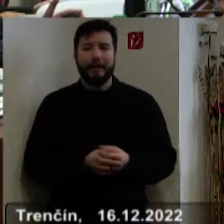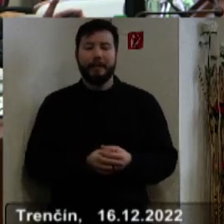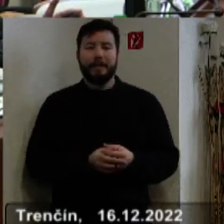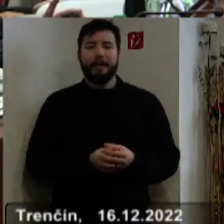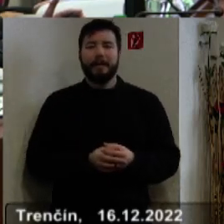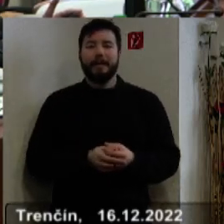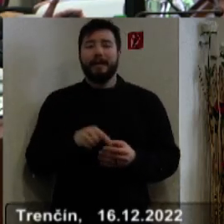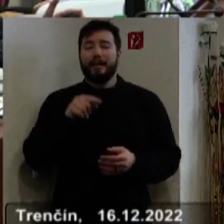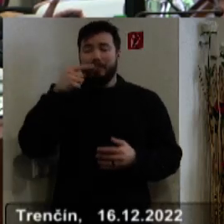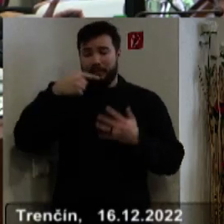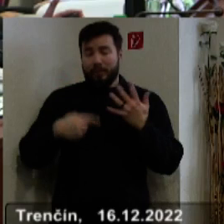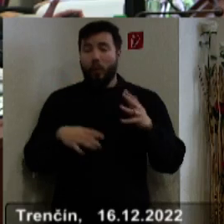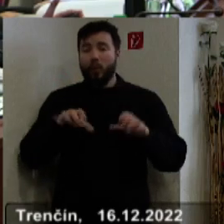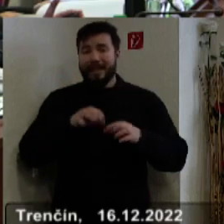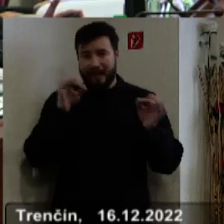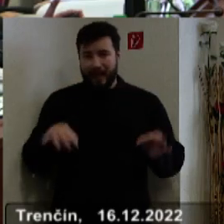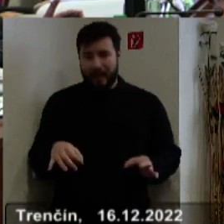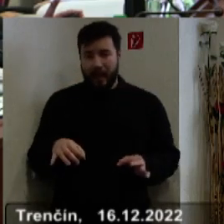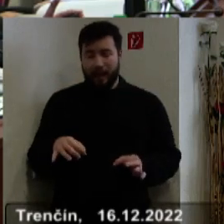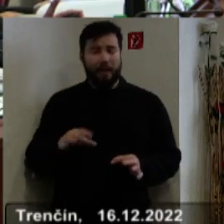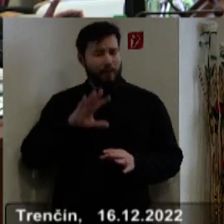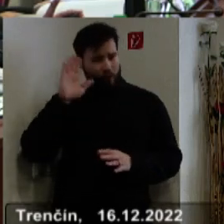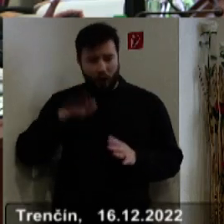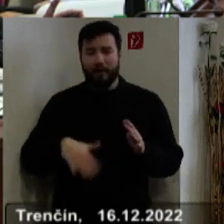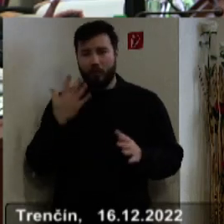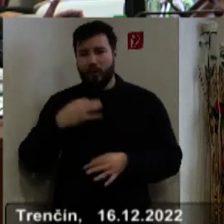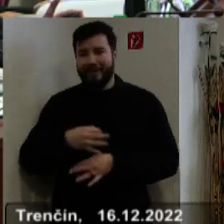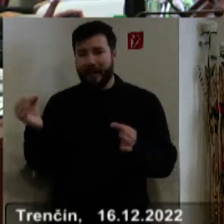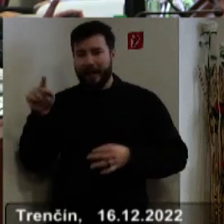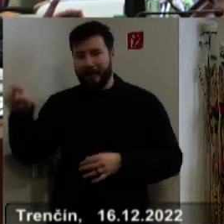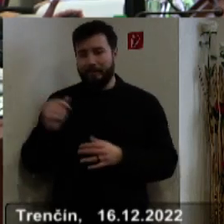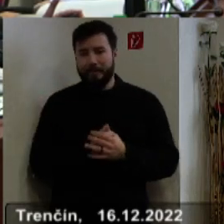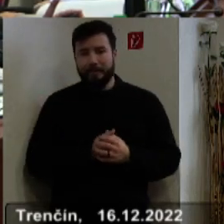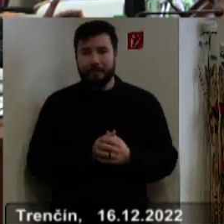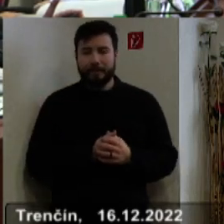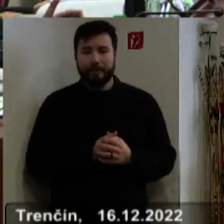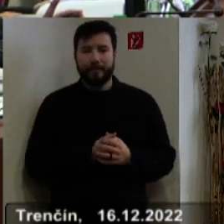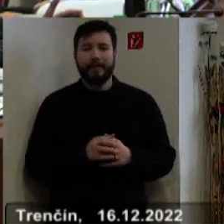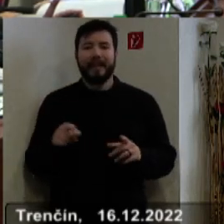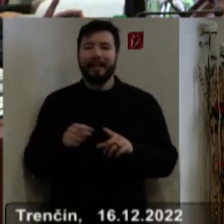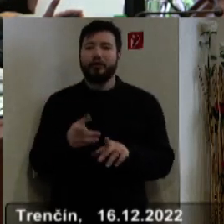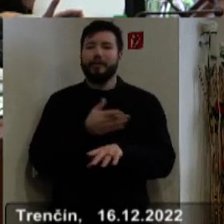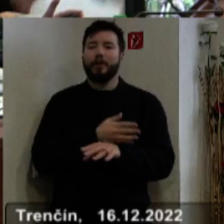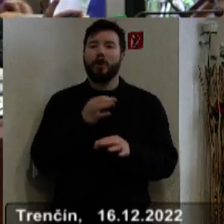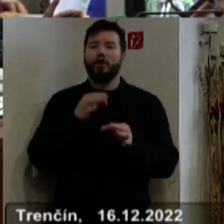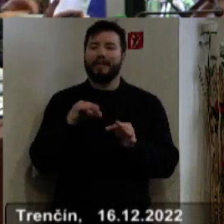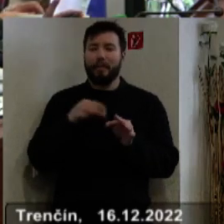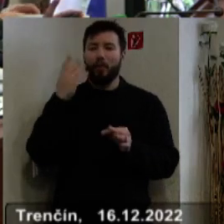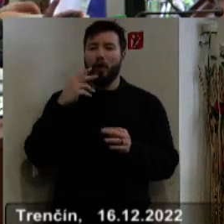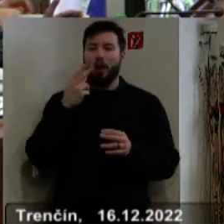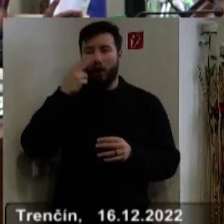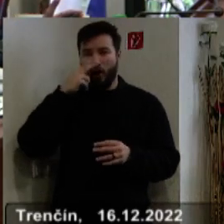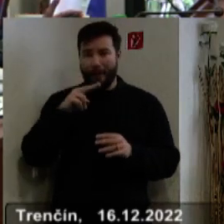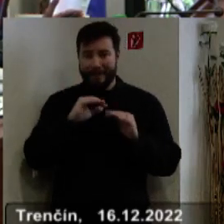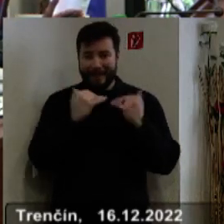z týchto materiálov. Všetky tieto materiály boli prerokované na novembrových zásadnutiach komisii 28.